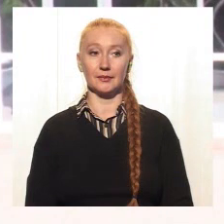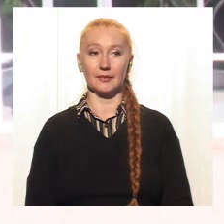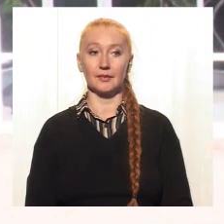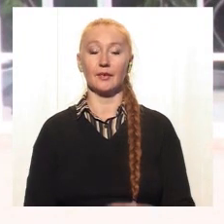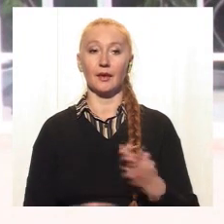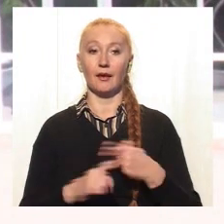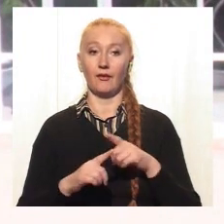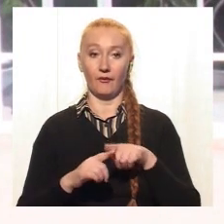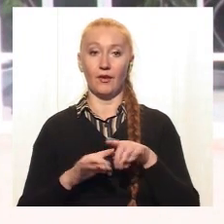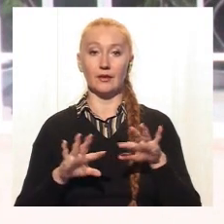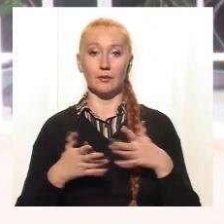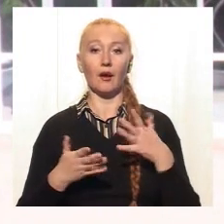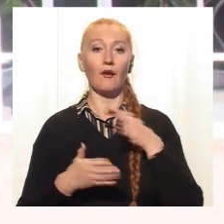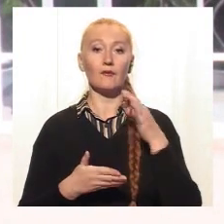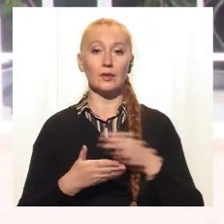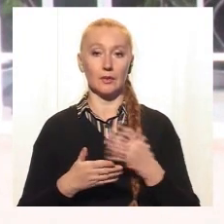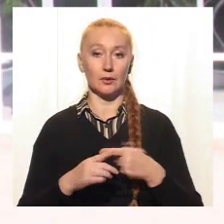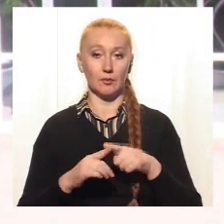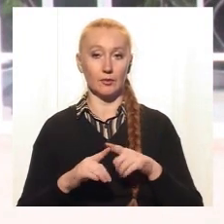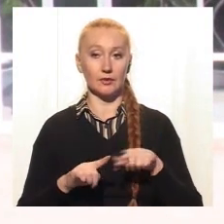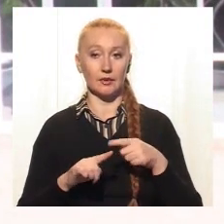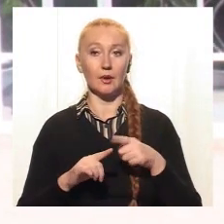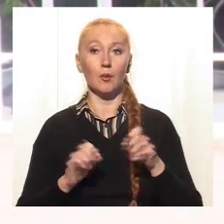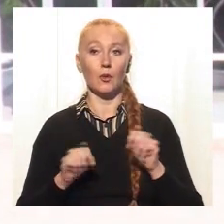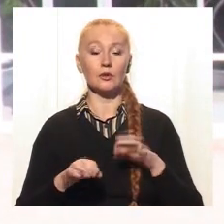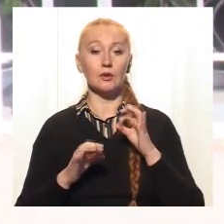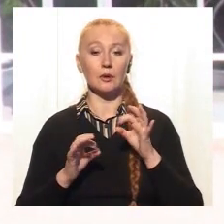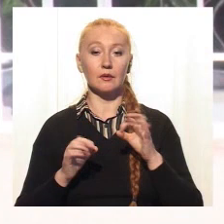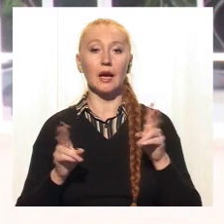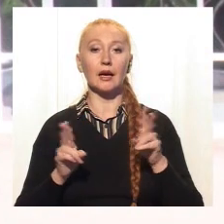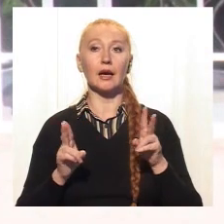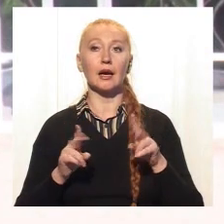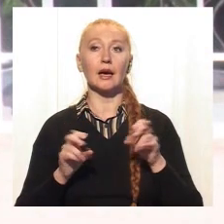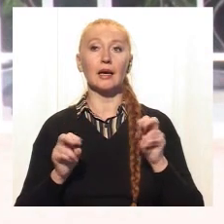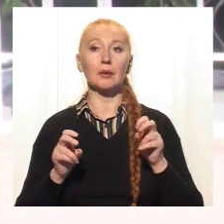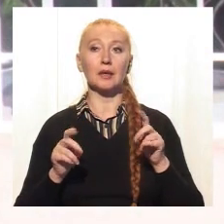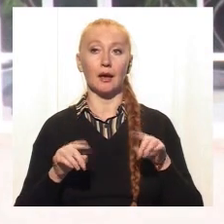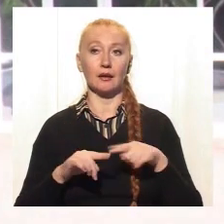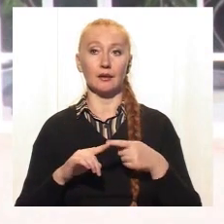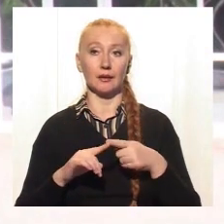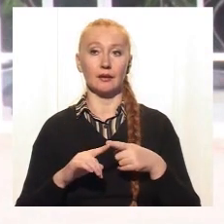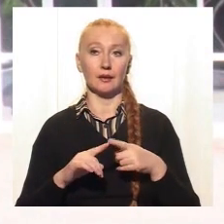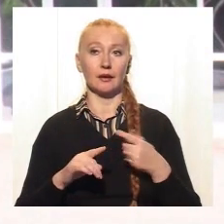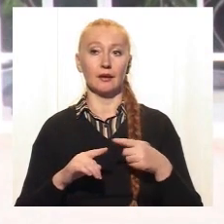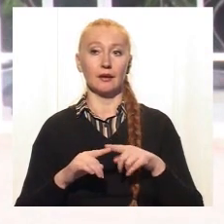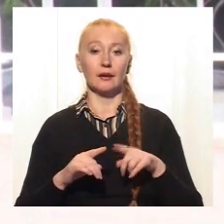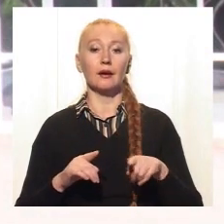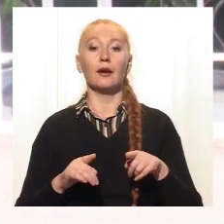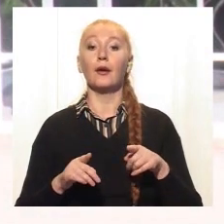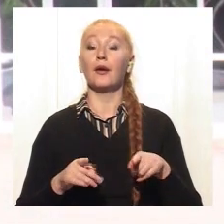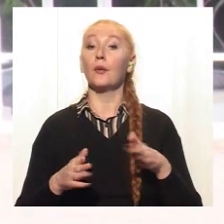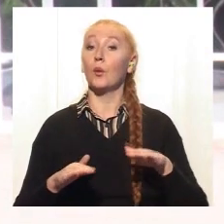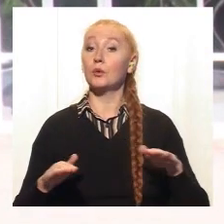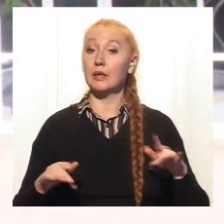Конкретно в цьому випадку, яка відповідальність може наставати, звичайно, ми можемо говорити про кримінальну відповідальність. Але в тому випадку, конкретно по